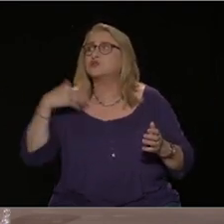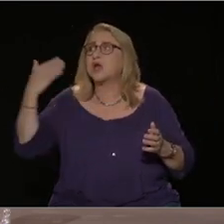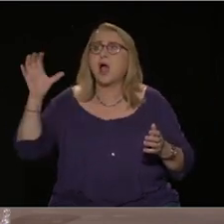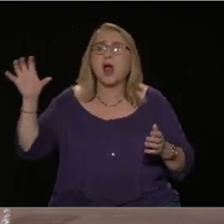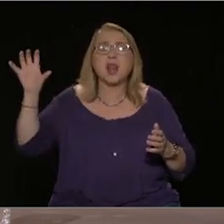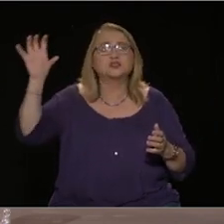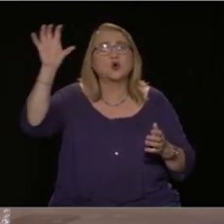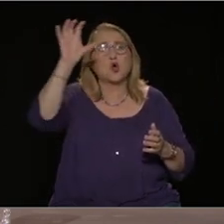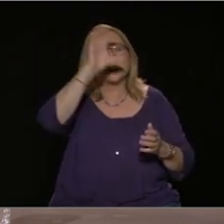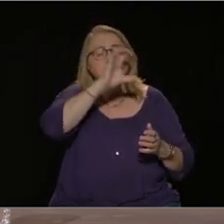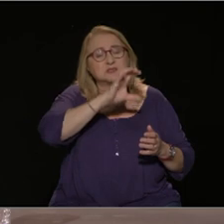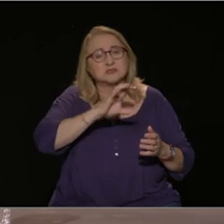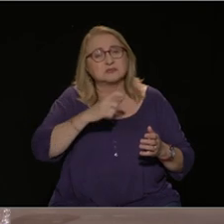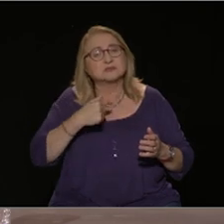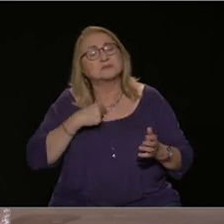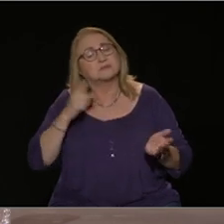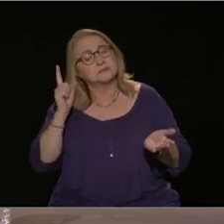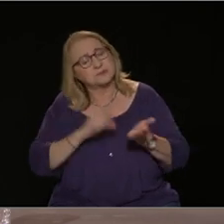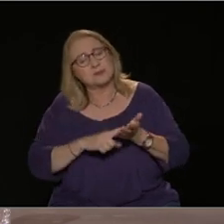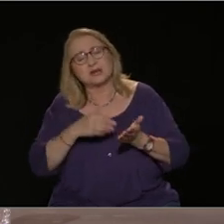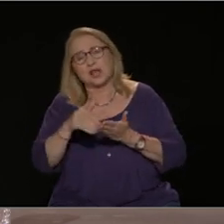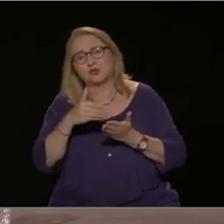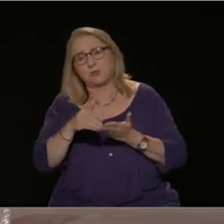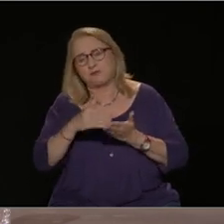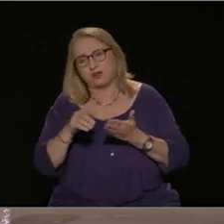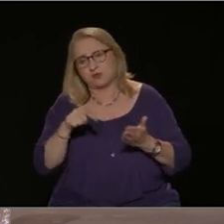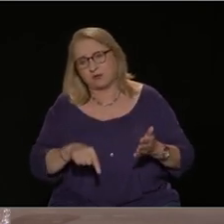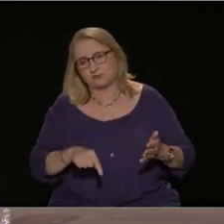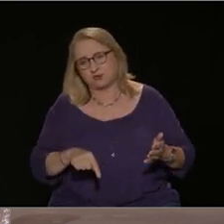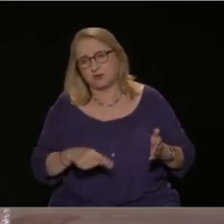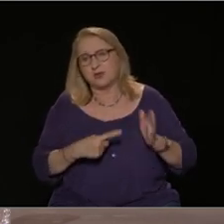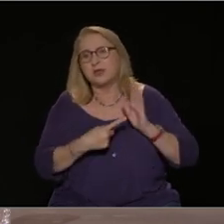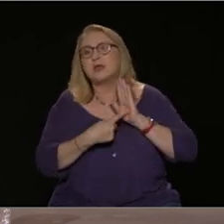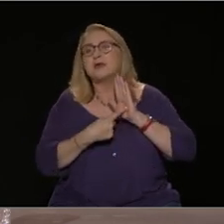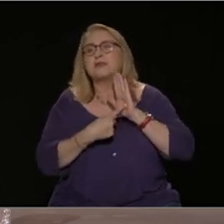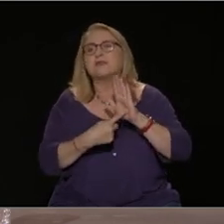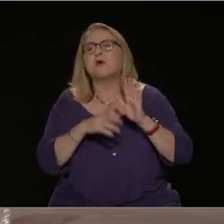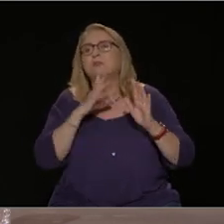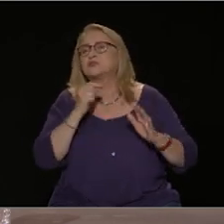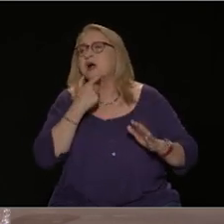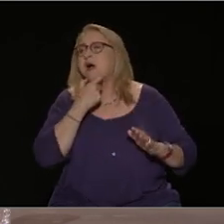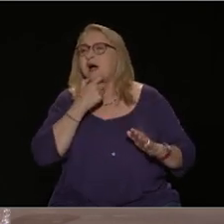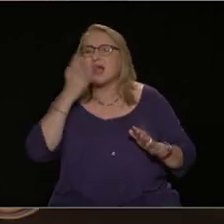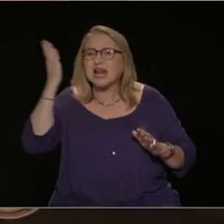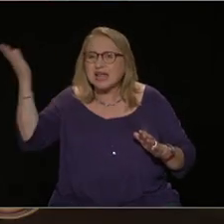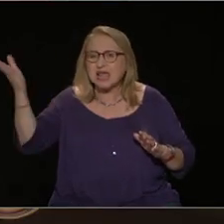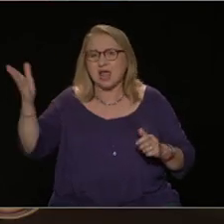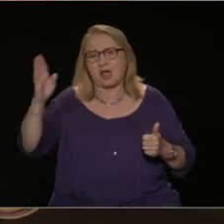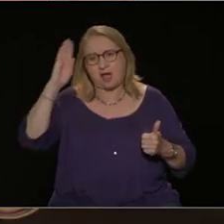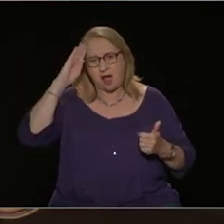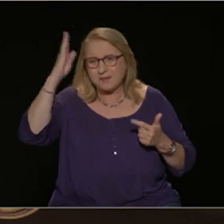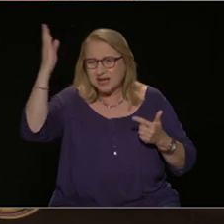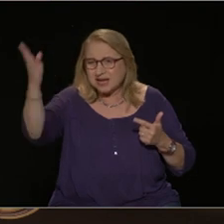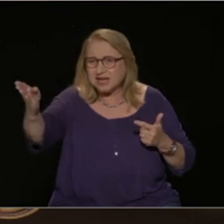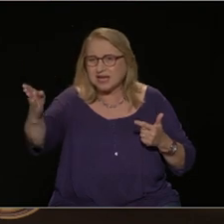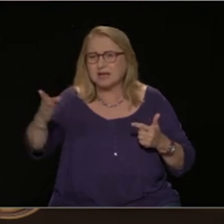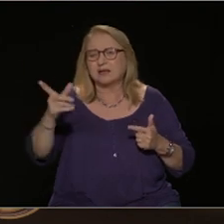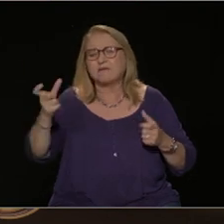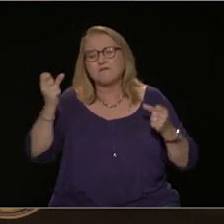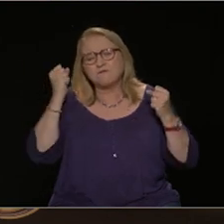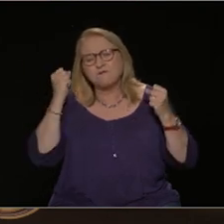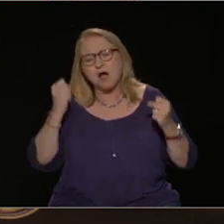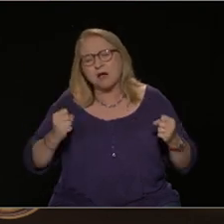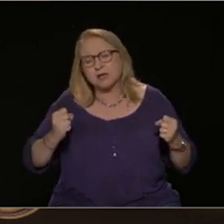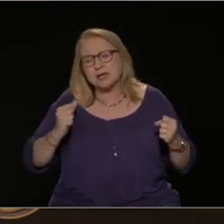την κατάσταση του σημερινού καπιταλιστικού συστήματος χώρες δηλαδή όπως η Βρετανία, οι Ηνωμένες Πολιτείες κτλ που